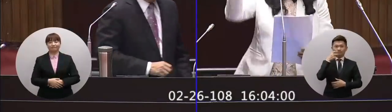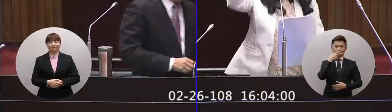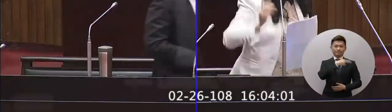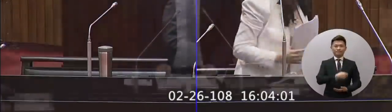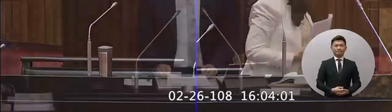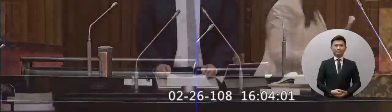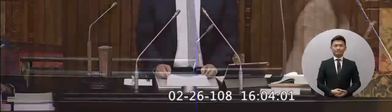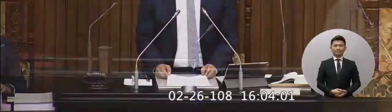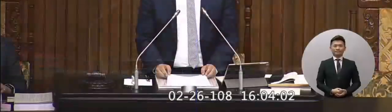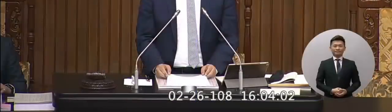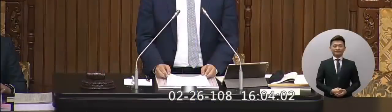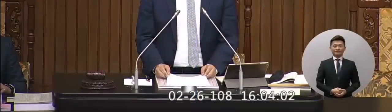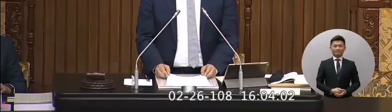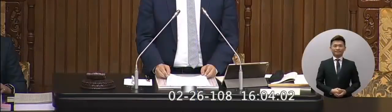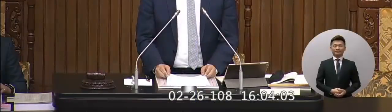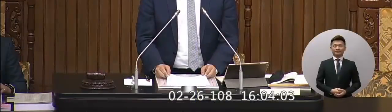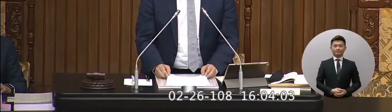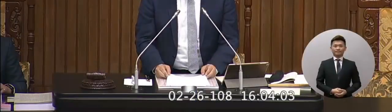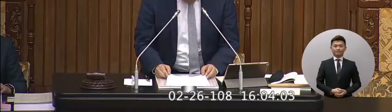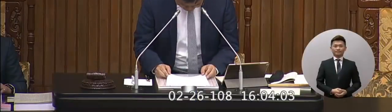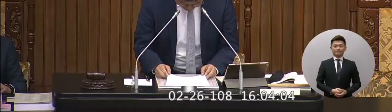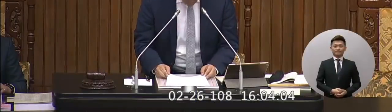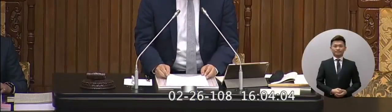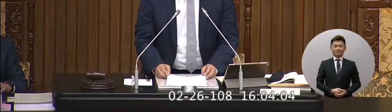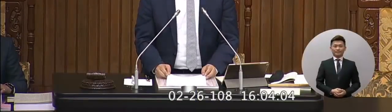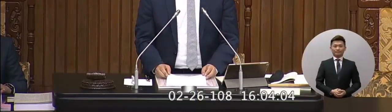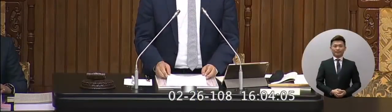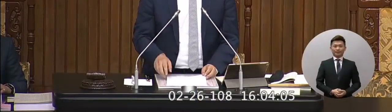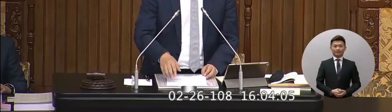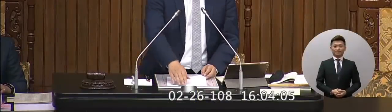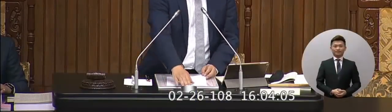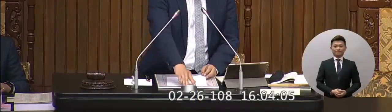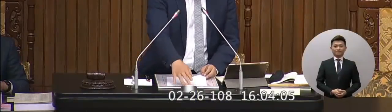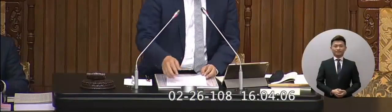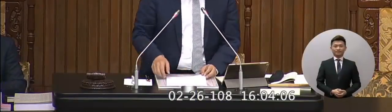神叫眼神眼神叫眼神雙